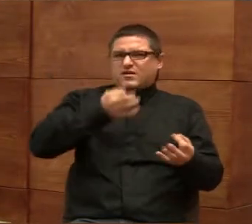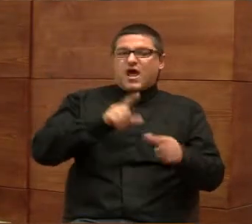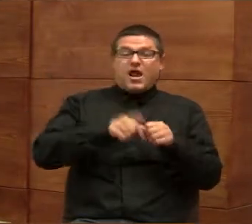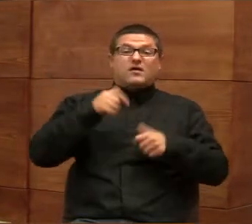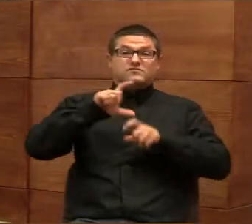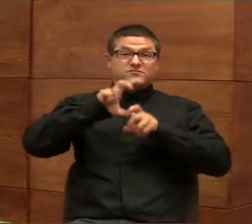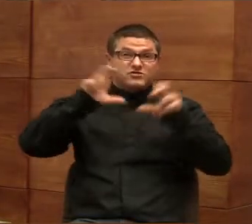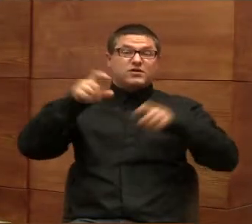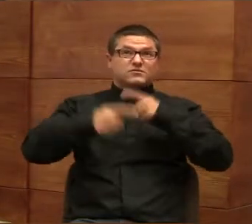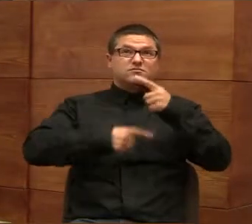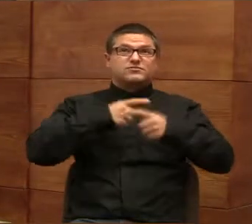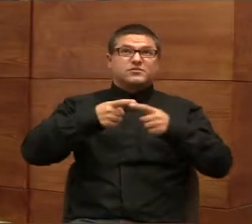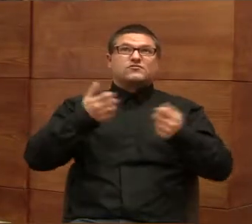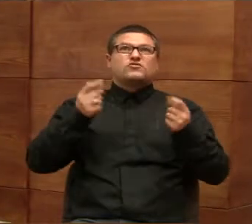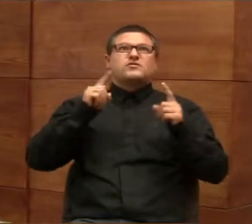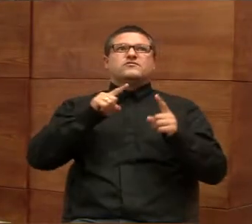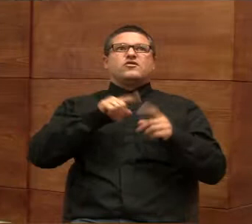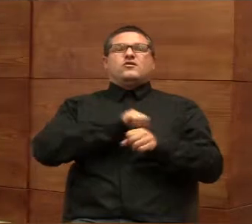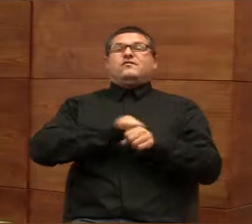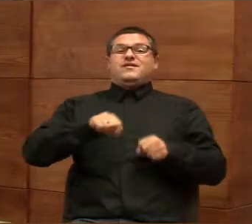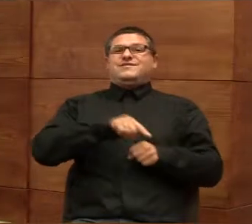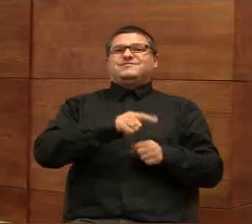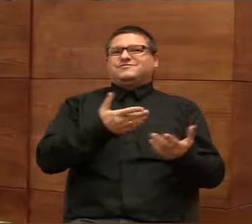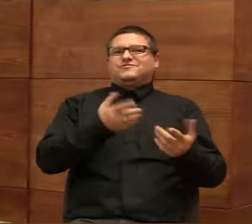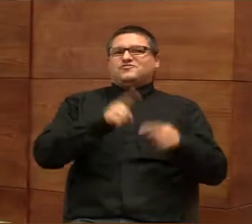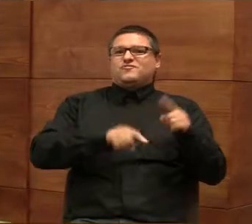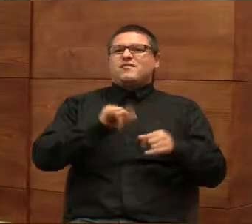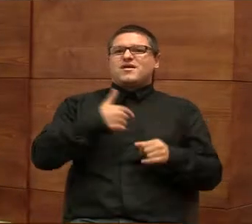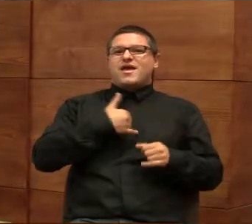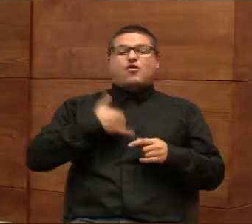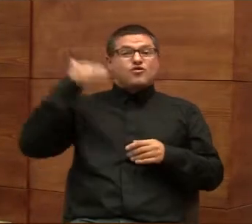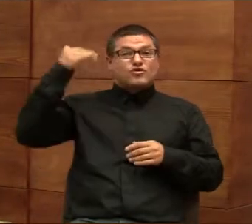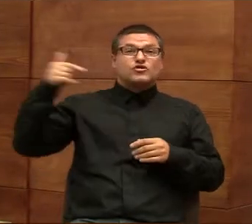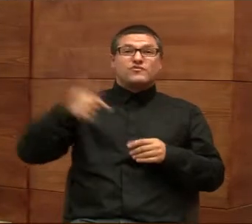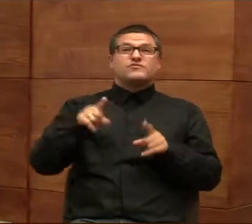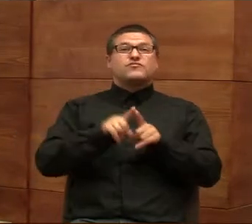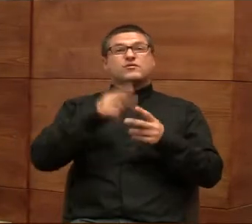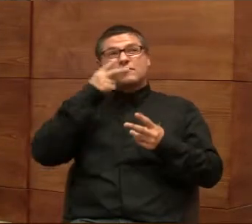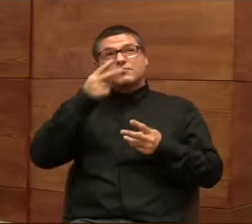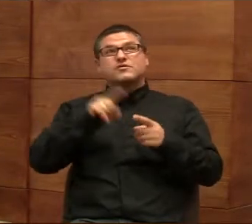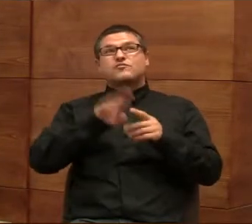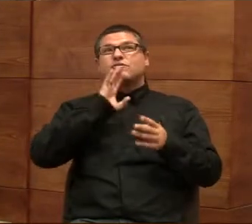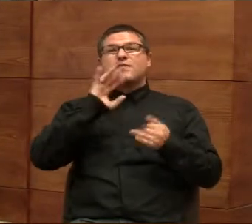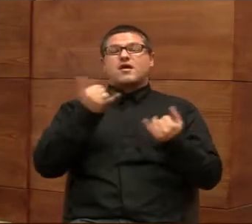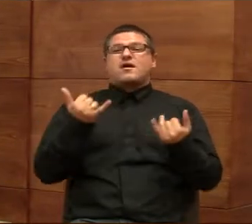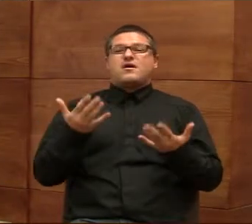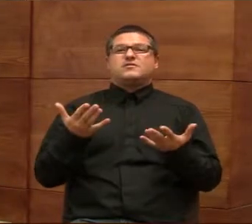czasie człowiek sobie zdaje sprawę, no może rzeczywiście coś w jest. mimo, że jako dorośli powinniśmy patrzeć na ten system przez pryzmat takiego,